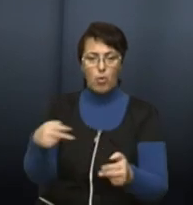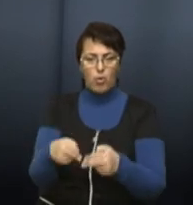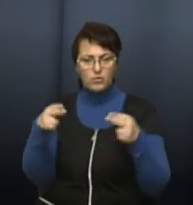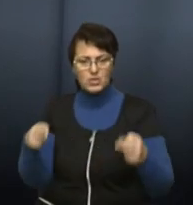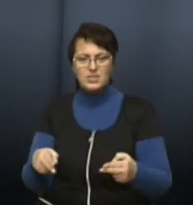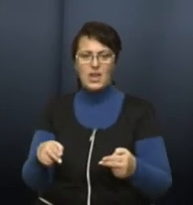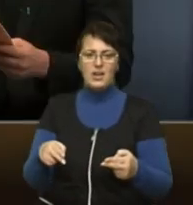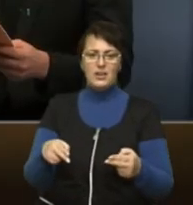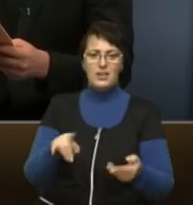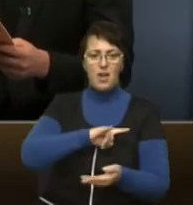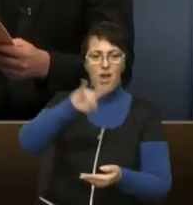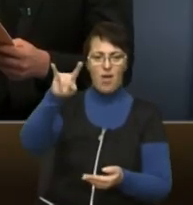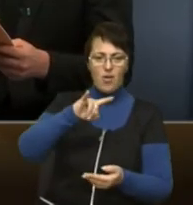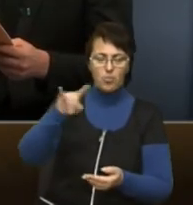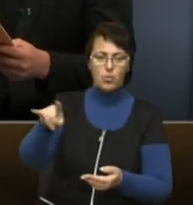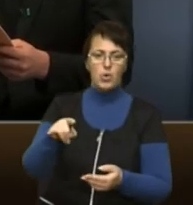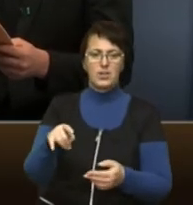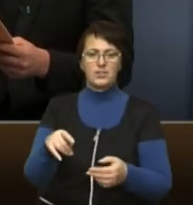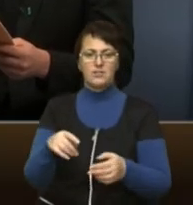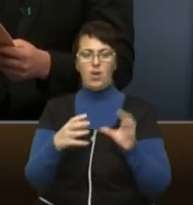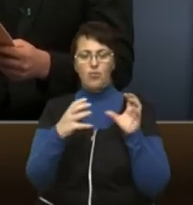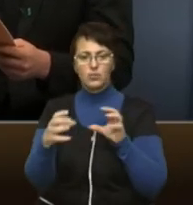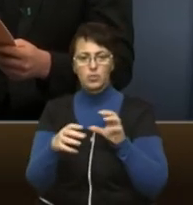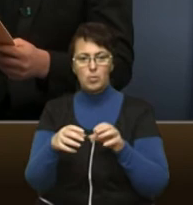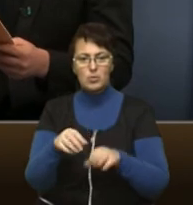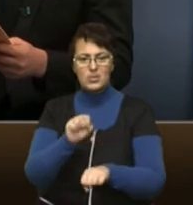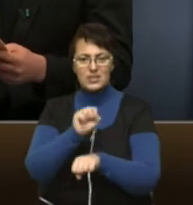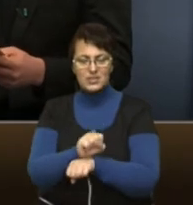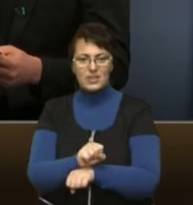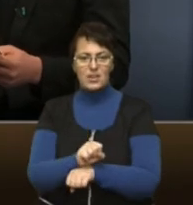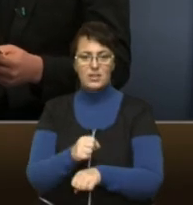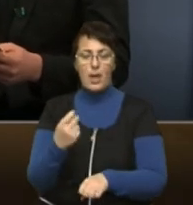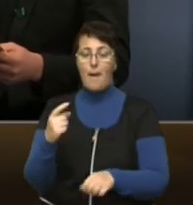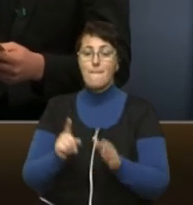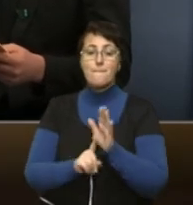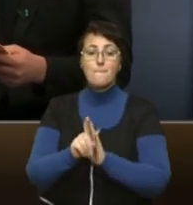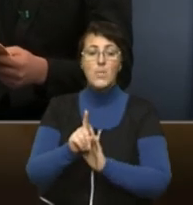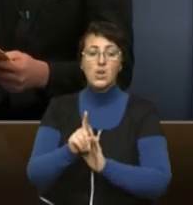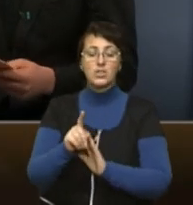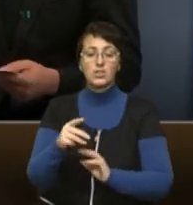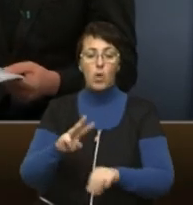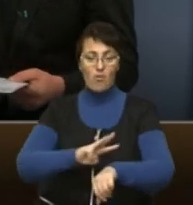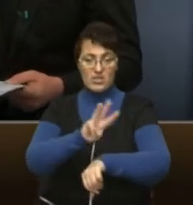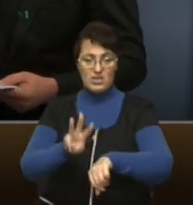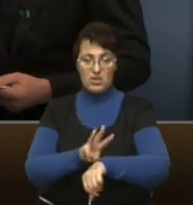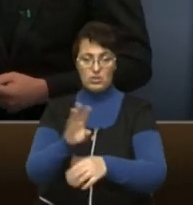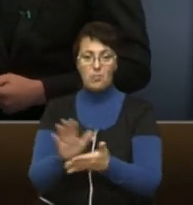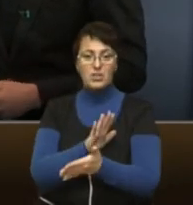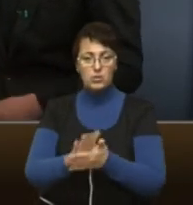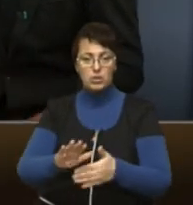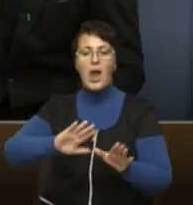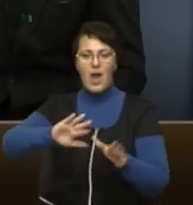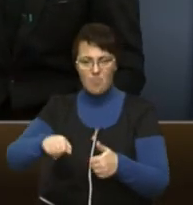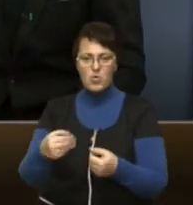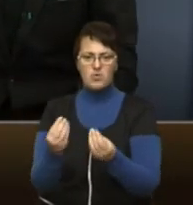залізничних станцій, аеропортів чи торгових центрів, перші три години безкоштовні, а наступні вже мають середню ціну. Це